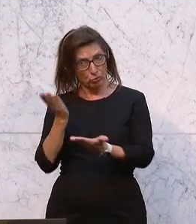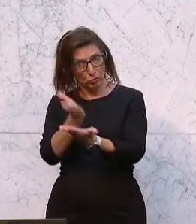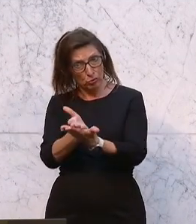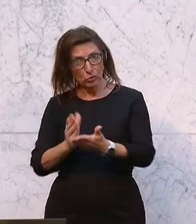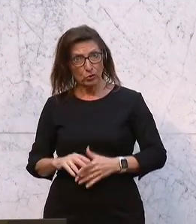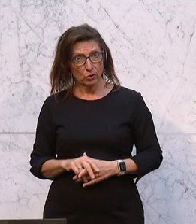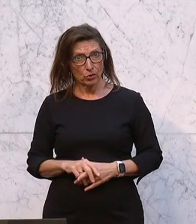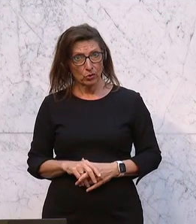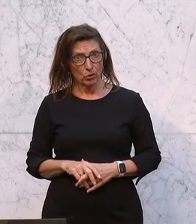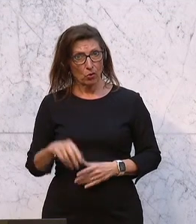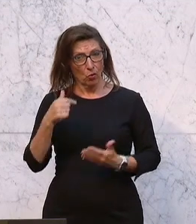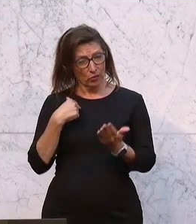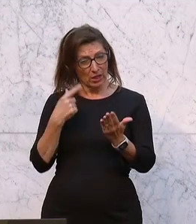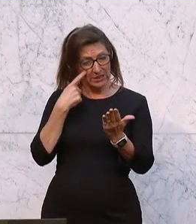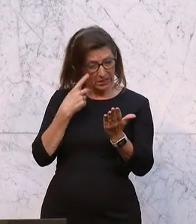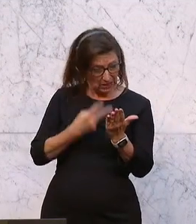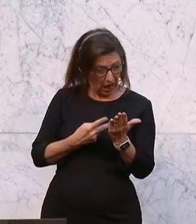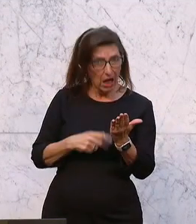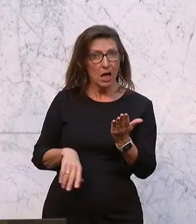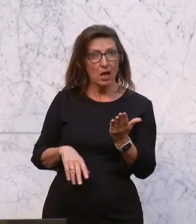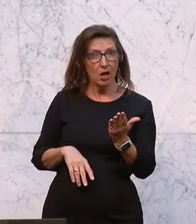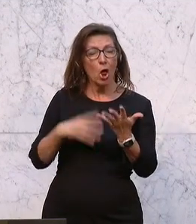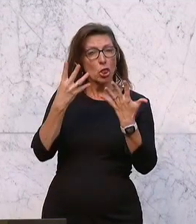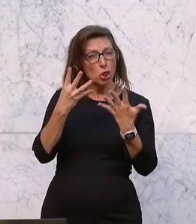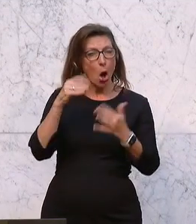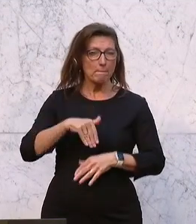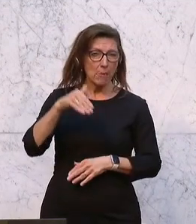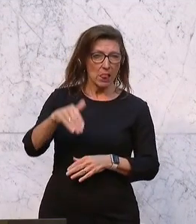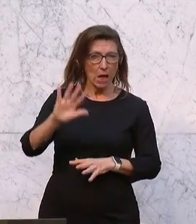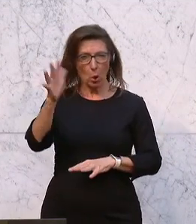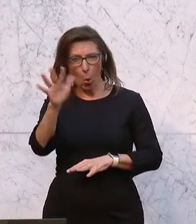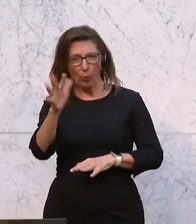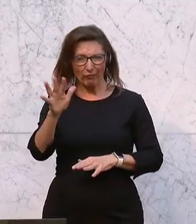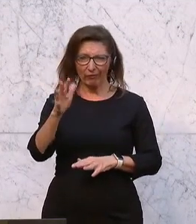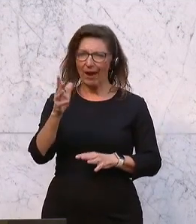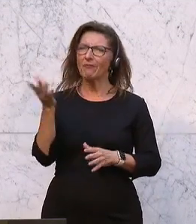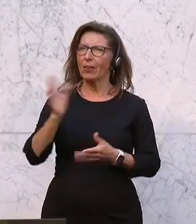ich habe um 9 Milliarden, in der Größe können wir es runterbrechen, das weiß ich wohl,